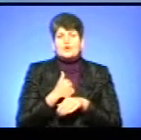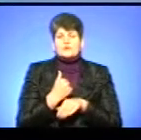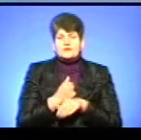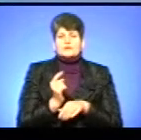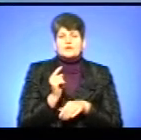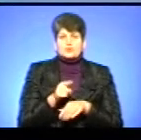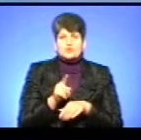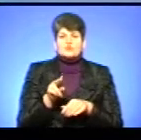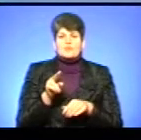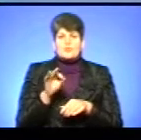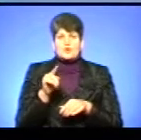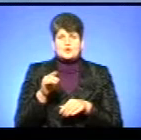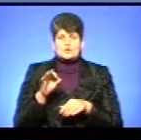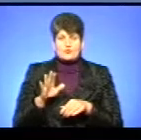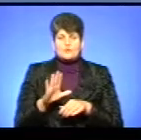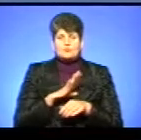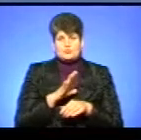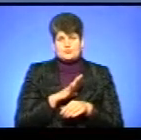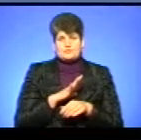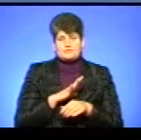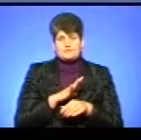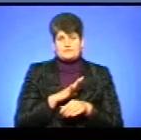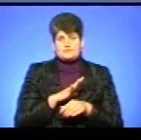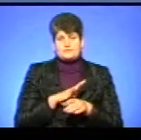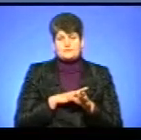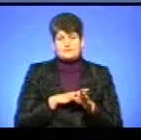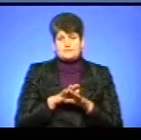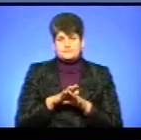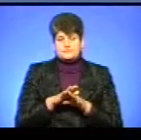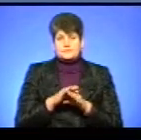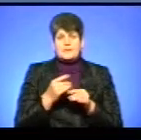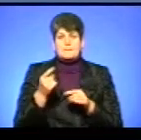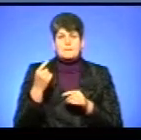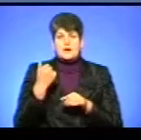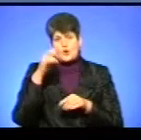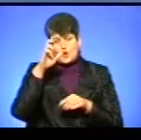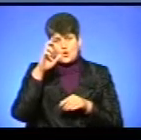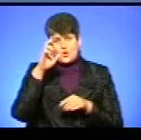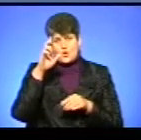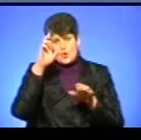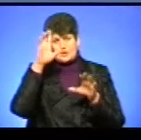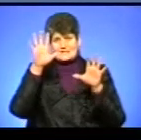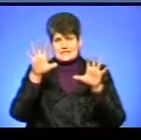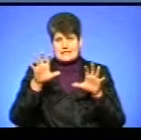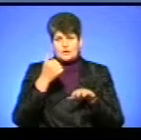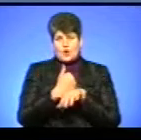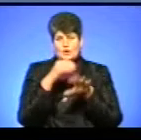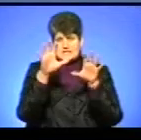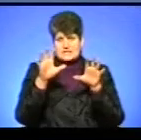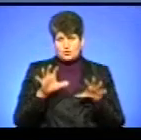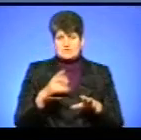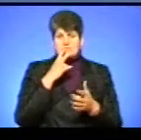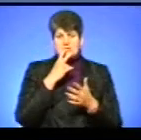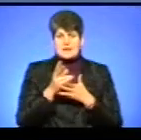щоб позов був задоволений? На мій погляд, основні аргументи – це наступні. Конституція передбачає для всіх безоплатність, а також